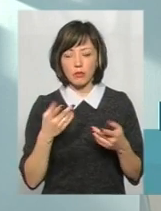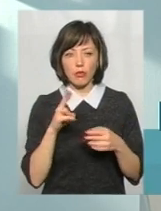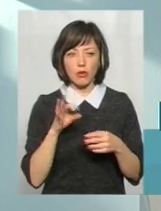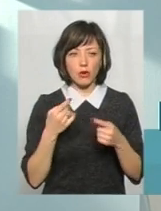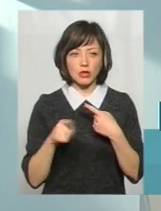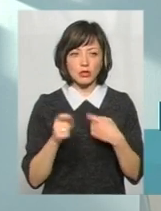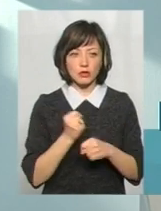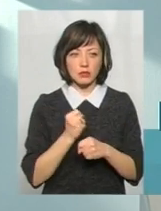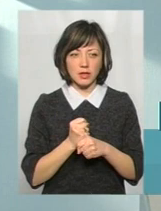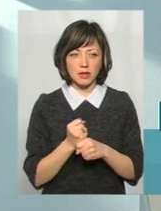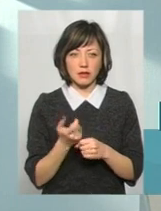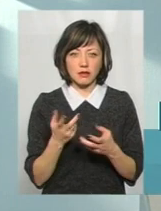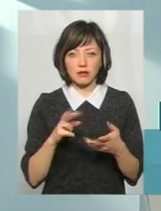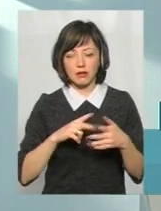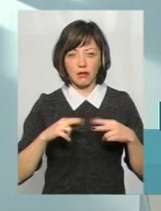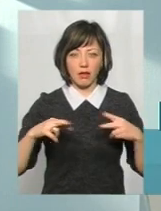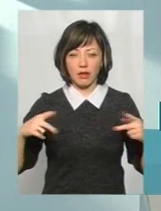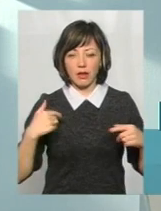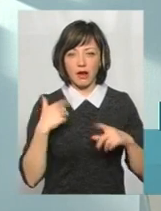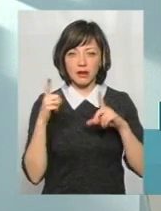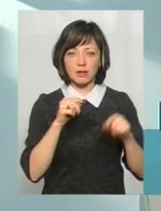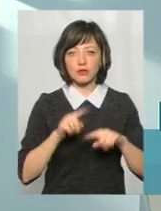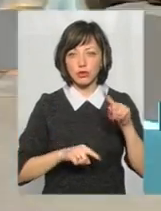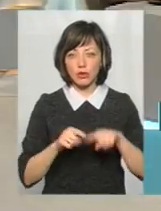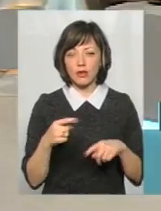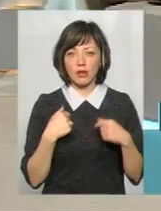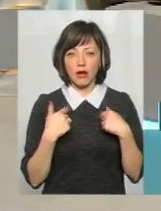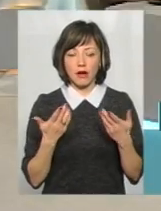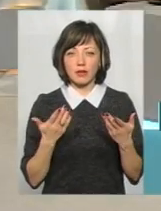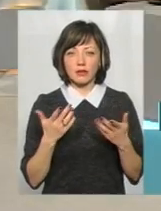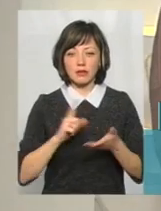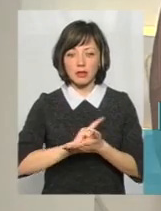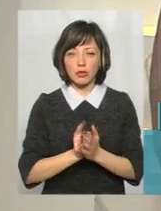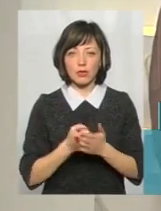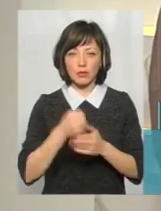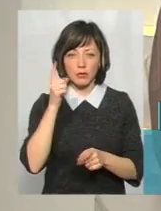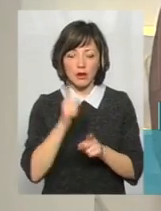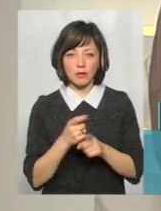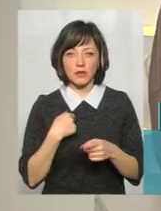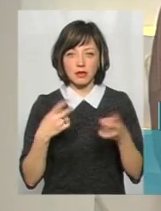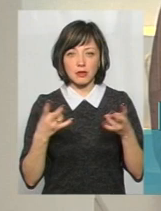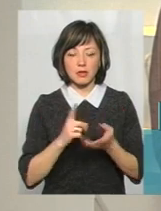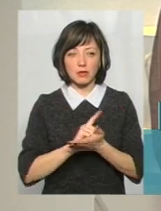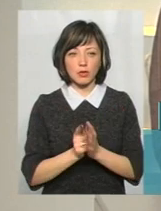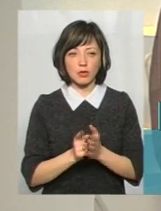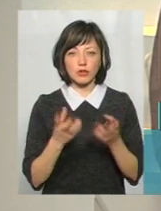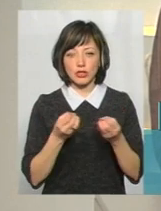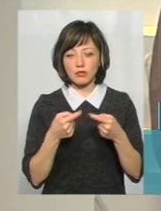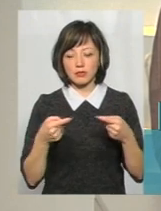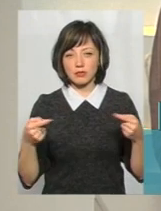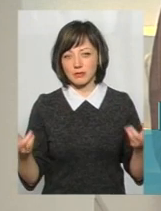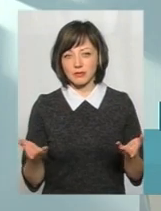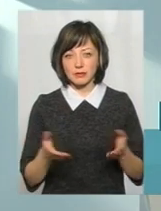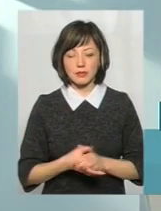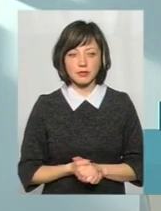-іншому ніяк зробити. Тобто, я їхав до родичів, я їхав терміново до брата, мені терміново потрібно було ще там якісь, ну,